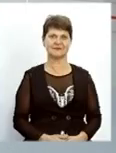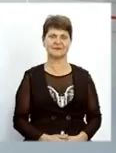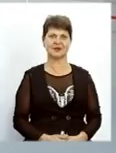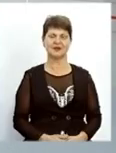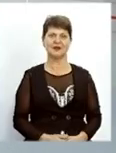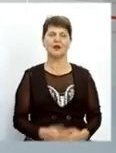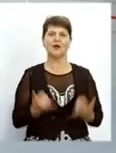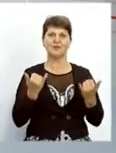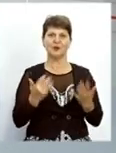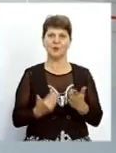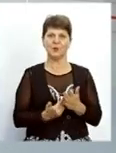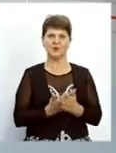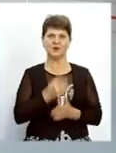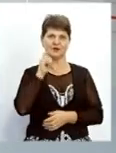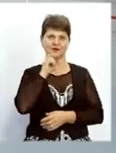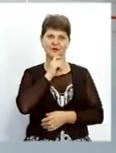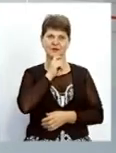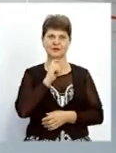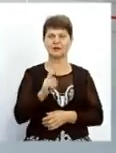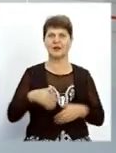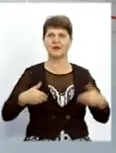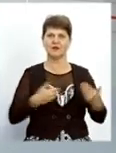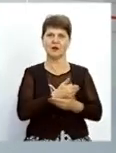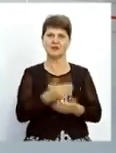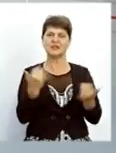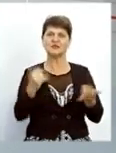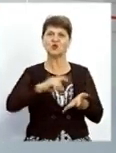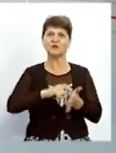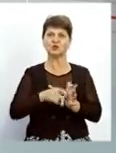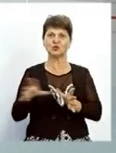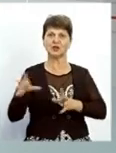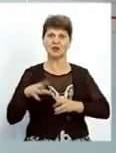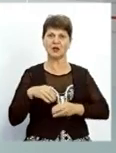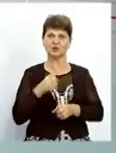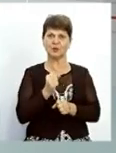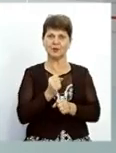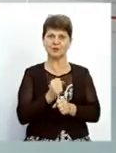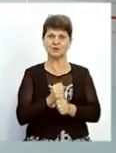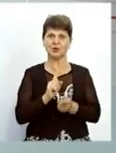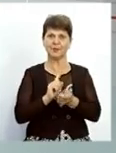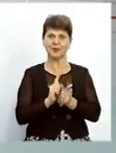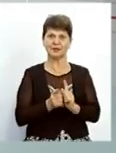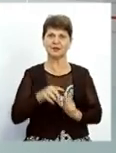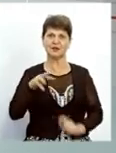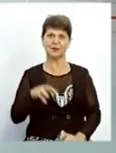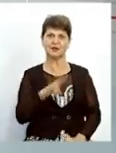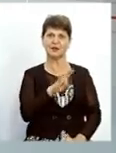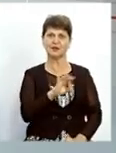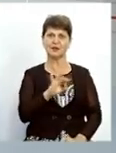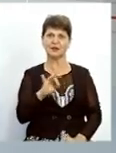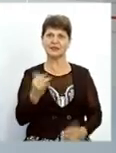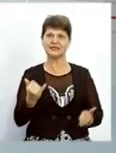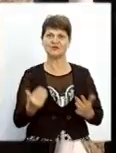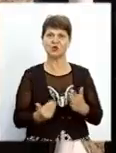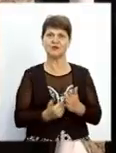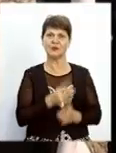В прямому ефірі новини, вітаю вас. Сьогодні у цій студії разом зі мною працює сурдоперекладач Марина Нікітіна. Сьогодні у